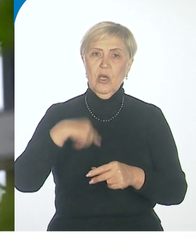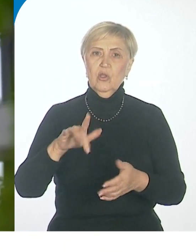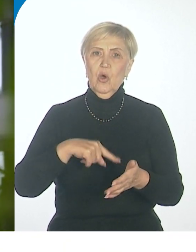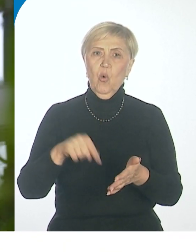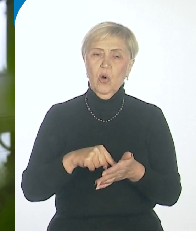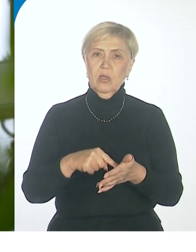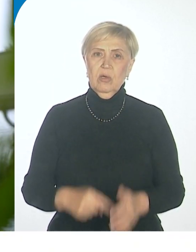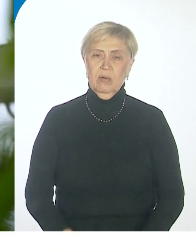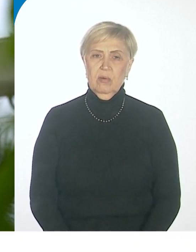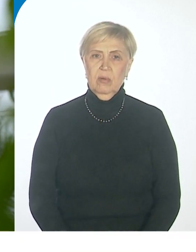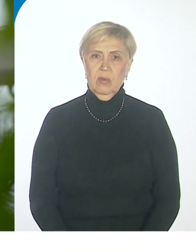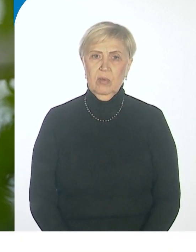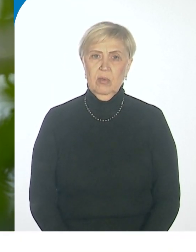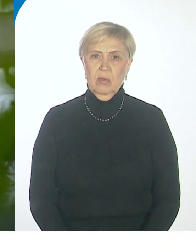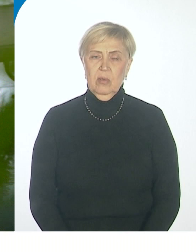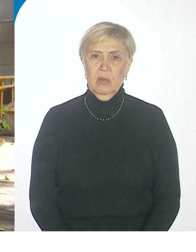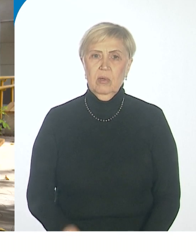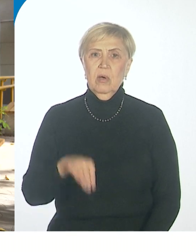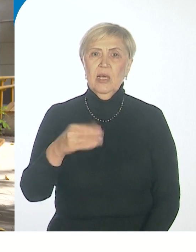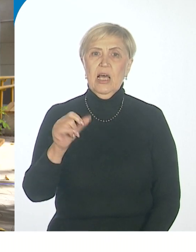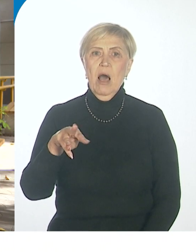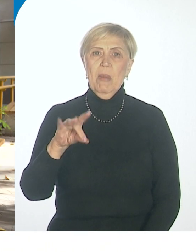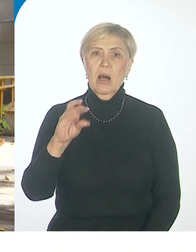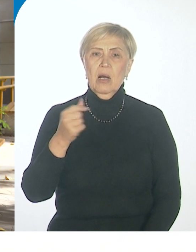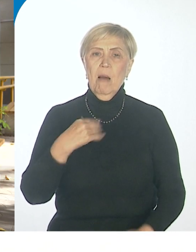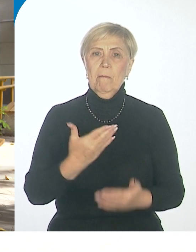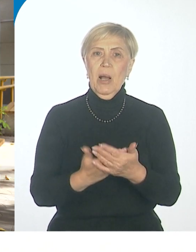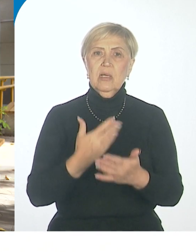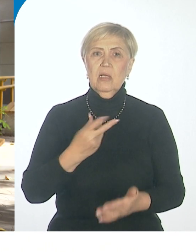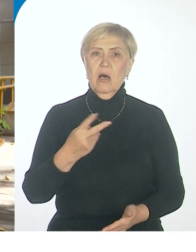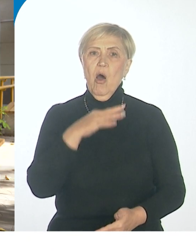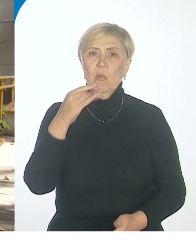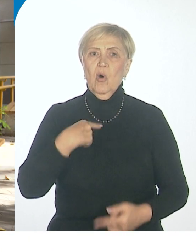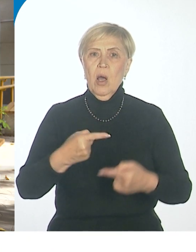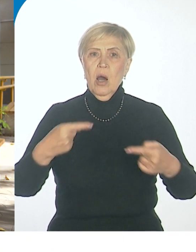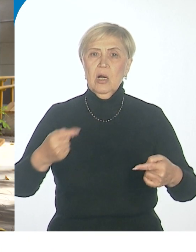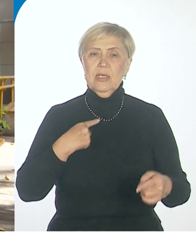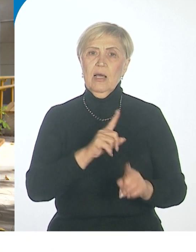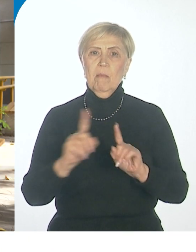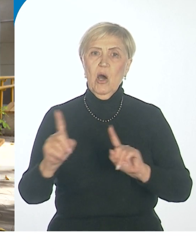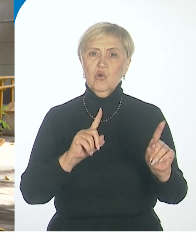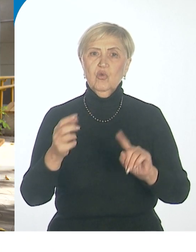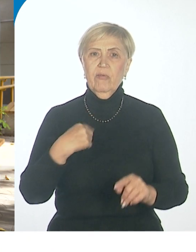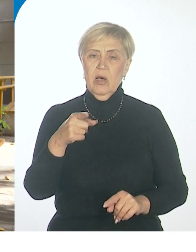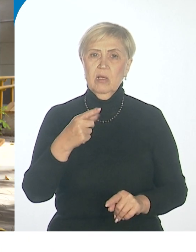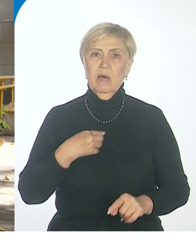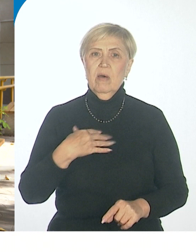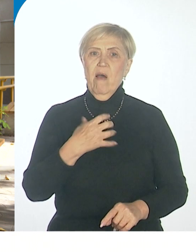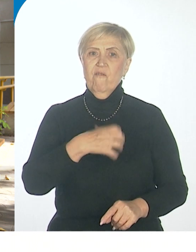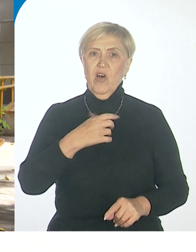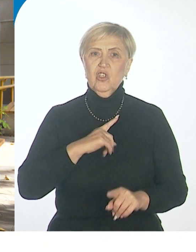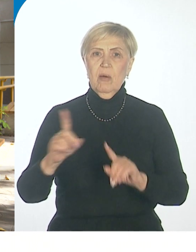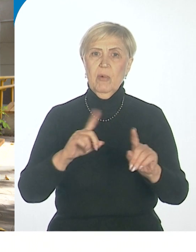несколько лет. Тамара показала много разных новых маршрутов. Мы с ней уже прошли важные маршруты,